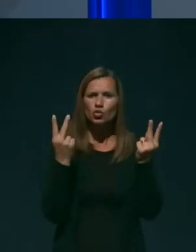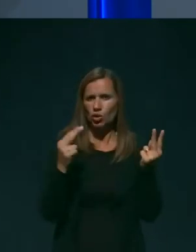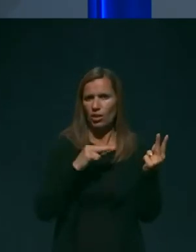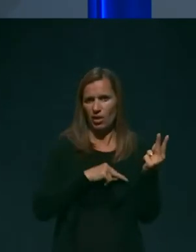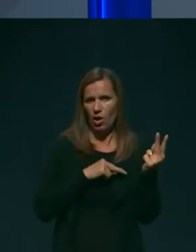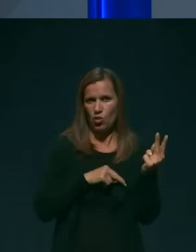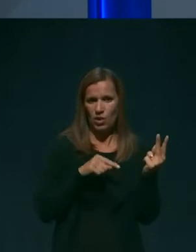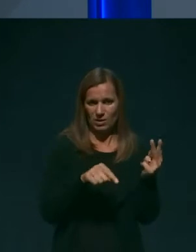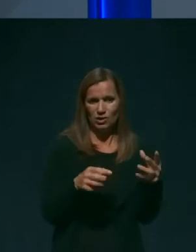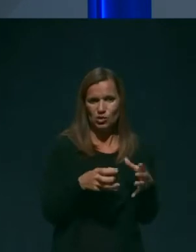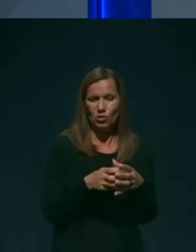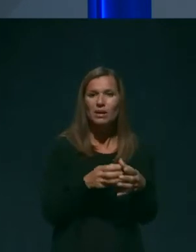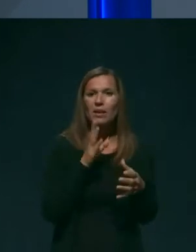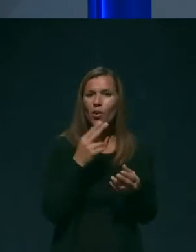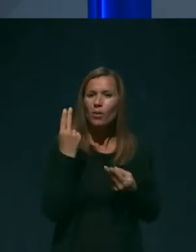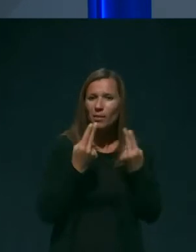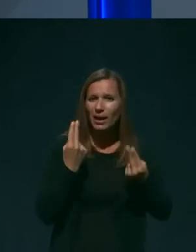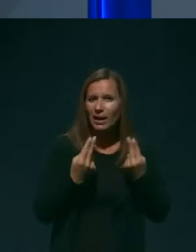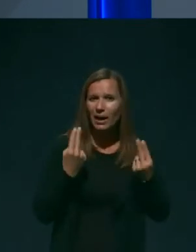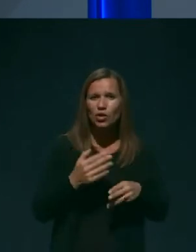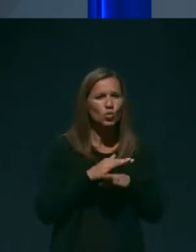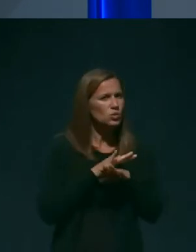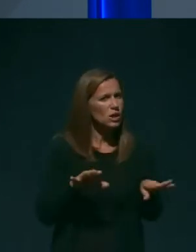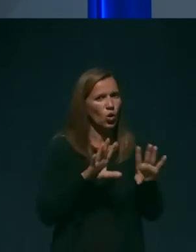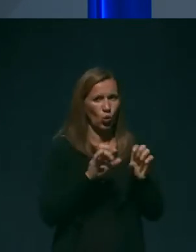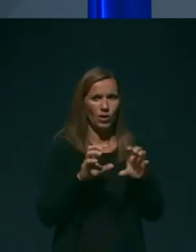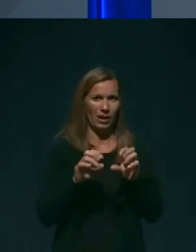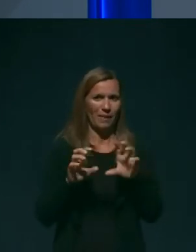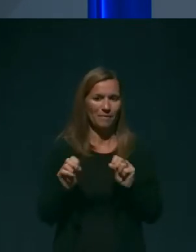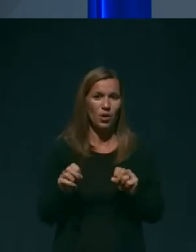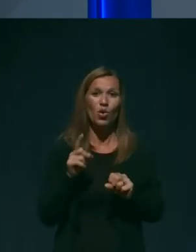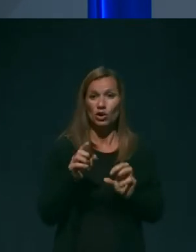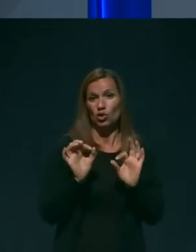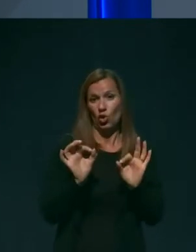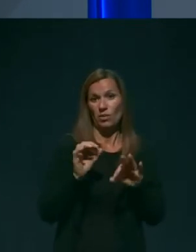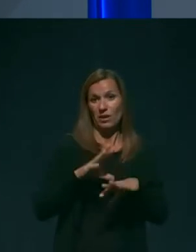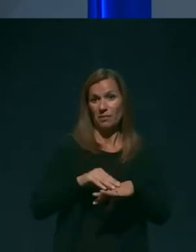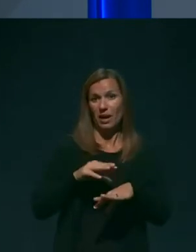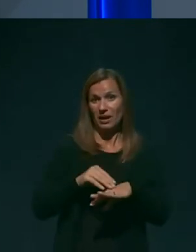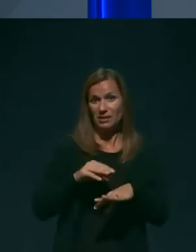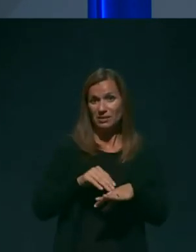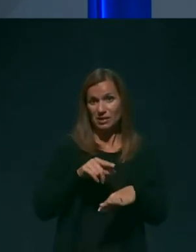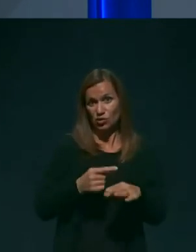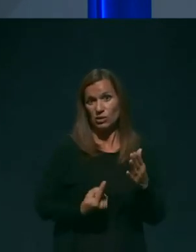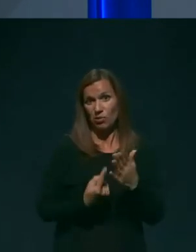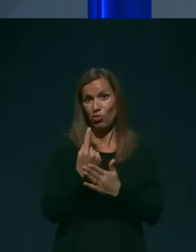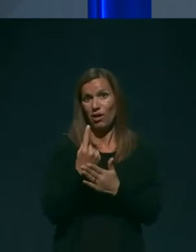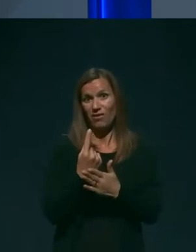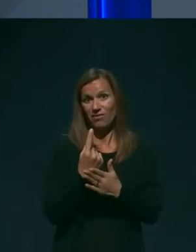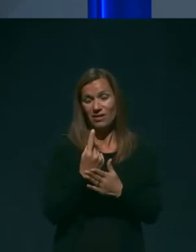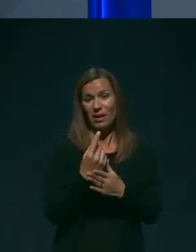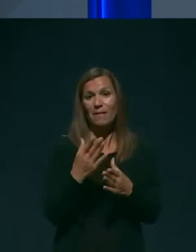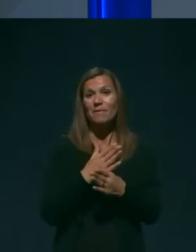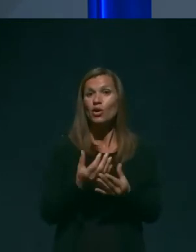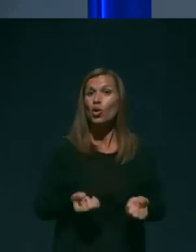skupine bo pregled vseh ukrepov in dobrih praks, ki so se pojavile tekom obvladovanja te okušbe,